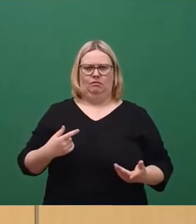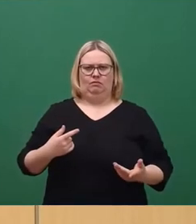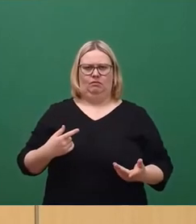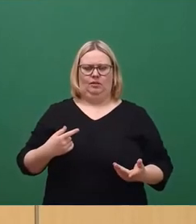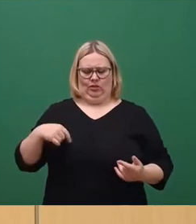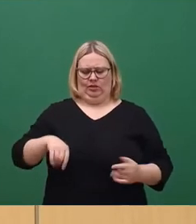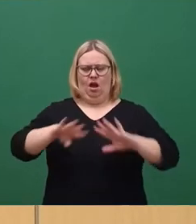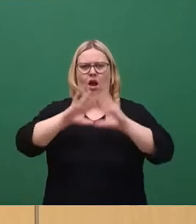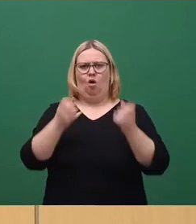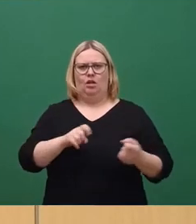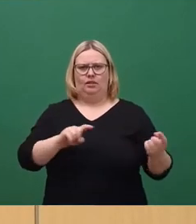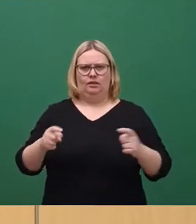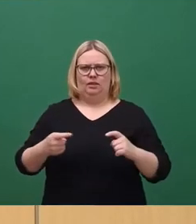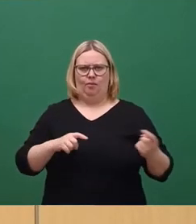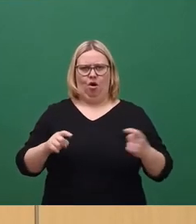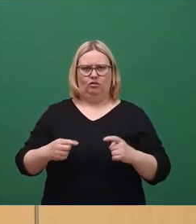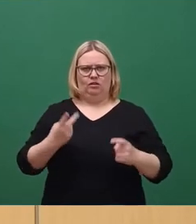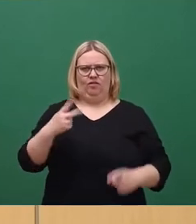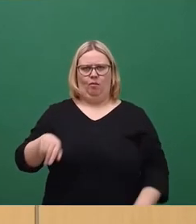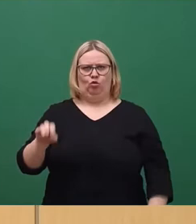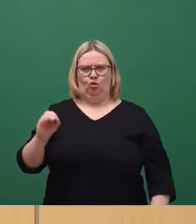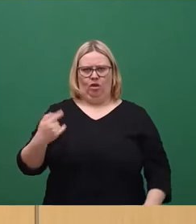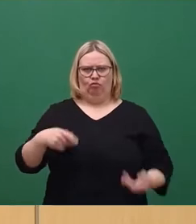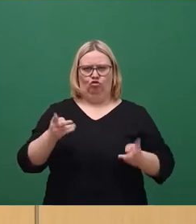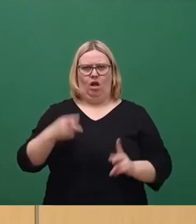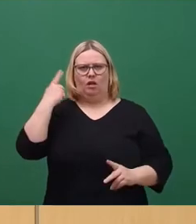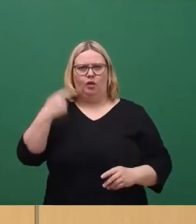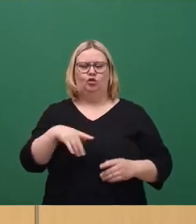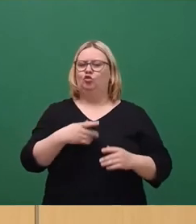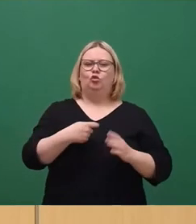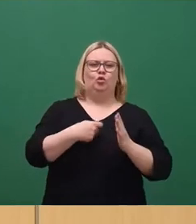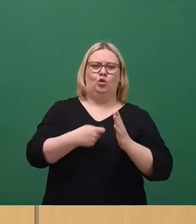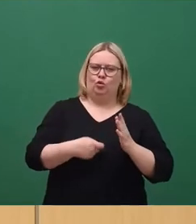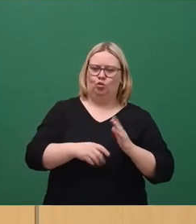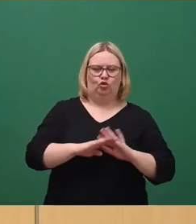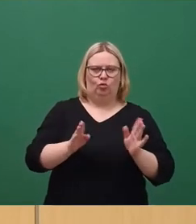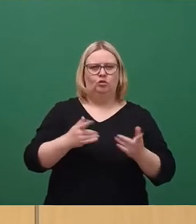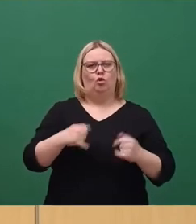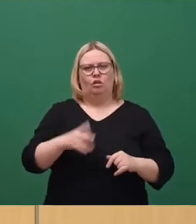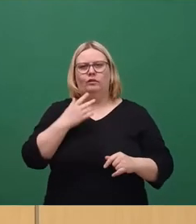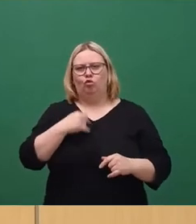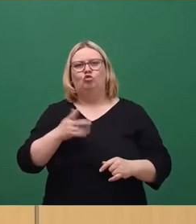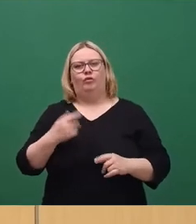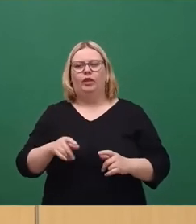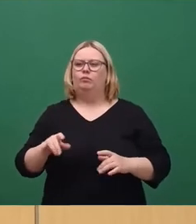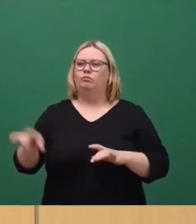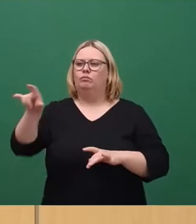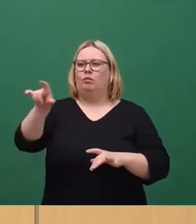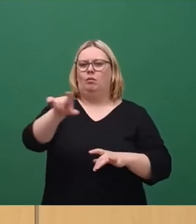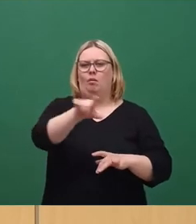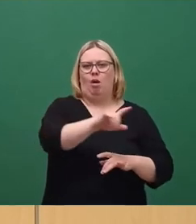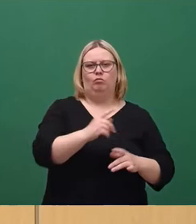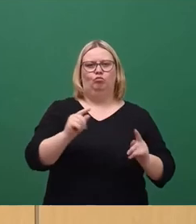Haushaltsdebatte 2.0 sozusagen im Stadtrat, es geht nicht mehr um Kürzungen, fast nicht mehr, sondern um Wohltaten. Wohltaten vielleicht so ein bisschen